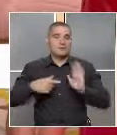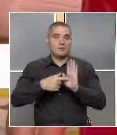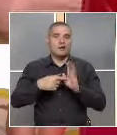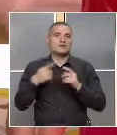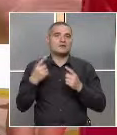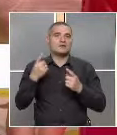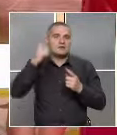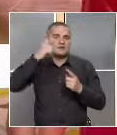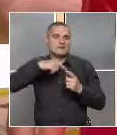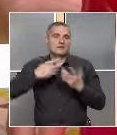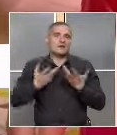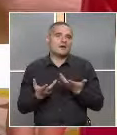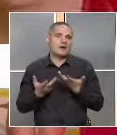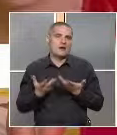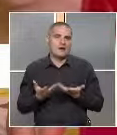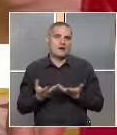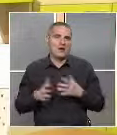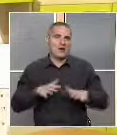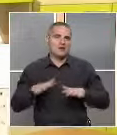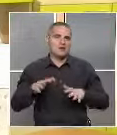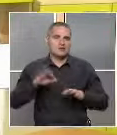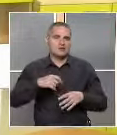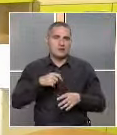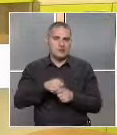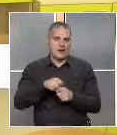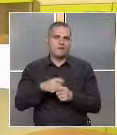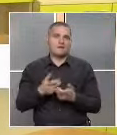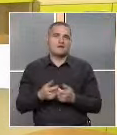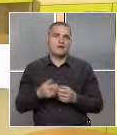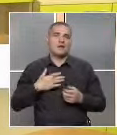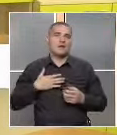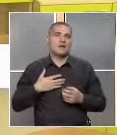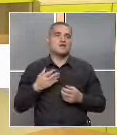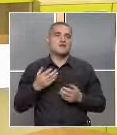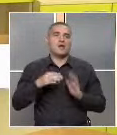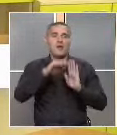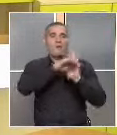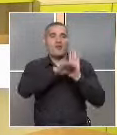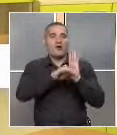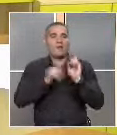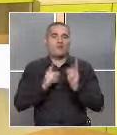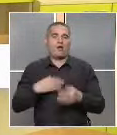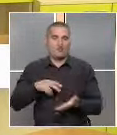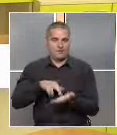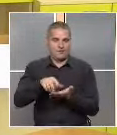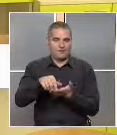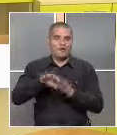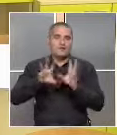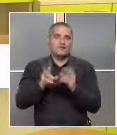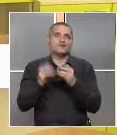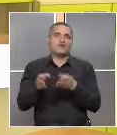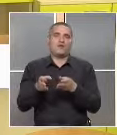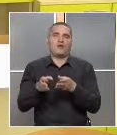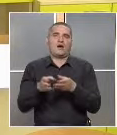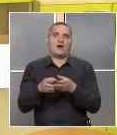самия ден каква дейност биха извършвали. Имаме, разбира се, програма, по която вървим, но всичко това е